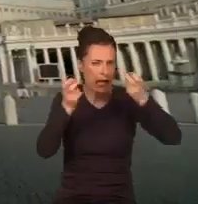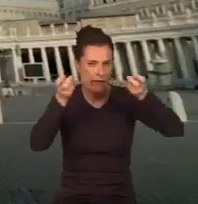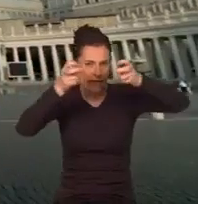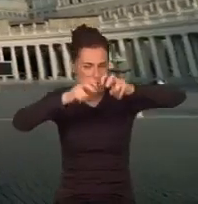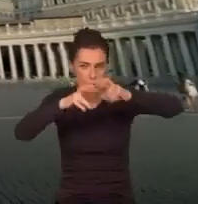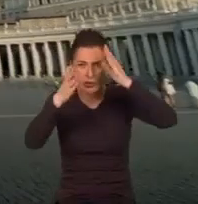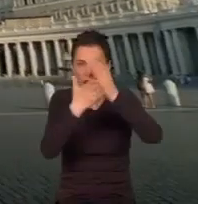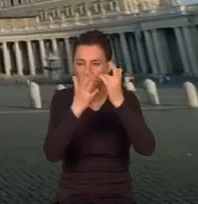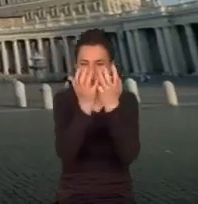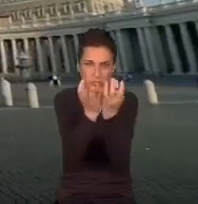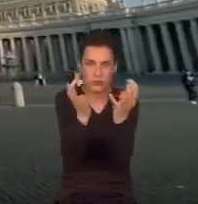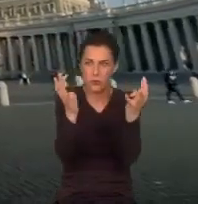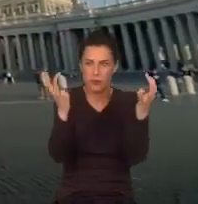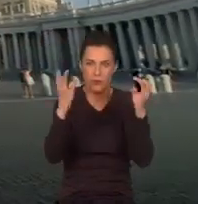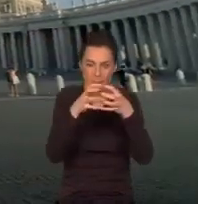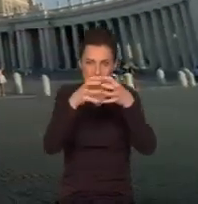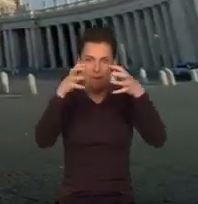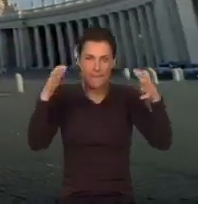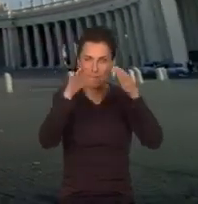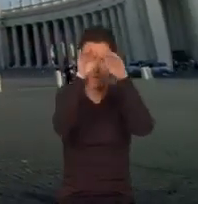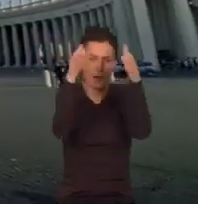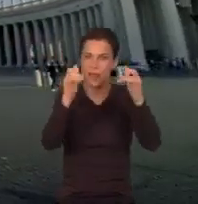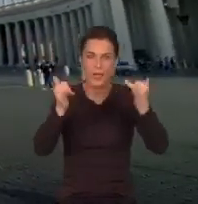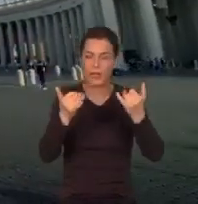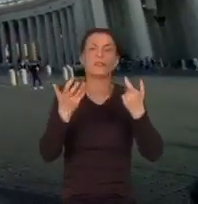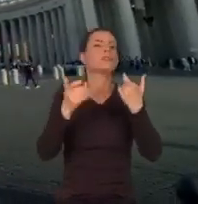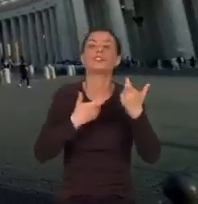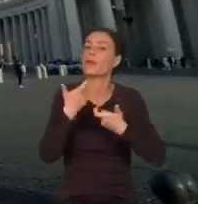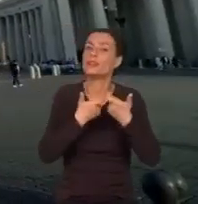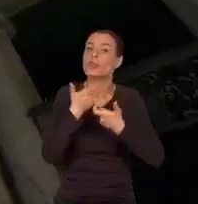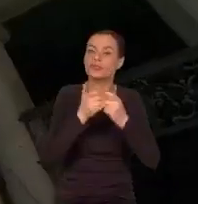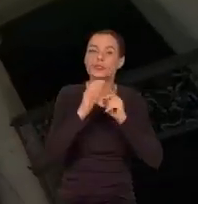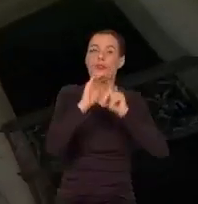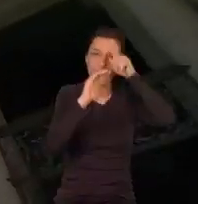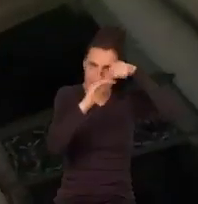kompleks pełen potężnej symboliki, trzeba wejść do Bazyliki Świętego Piotra.